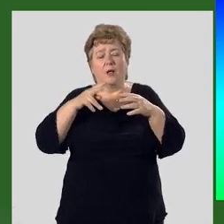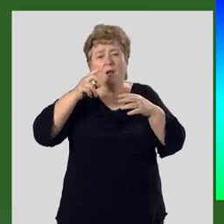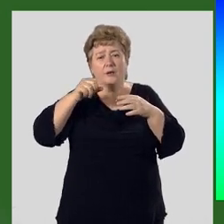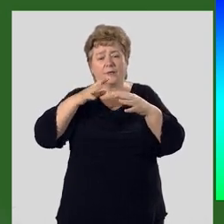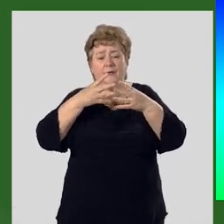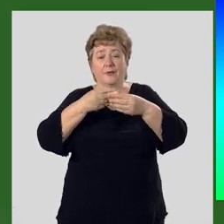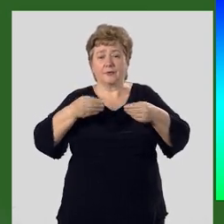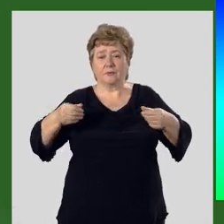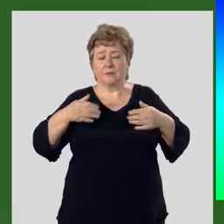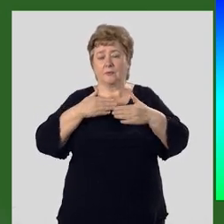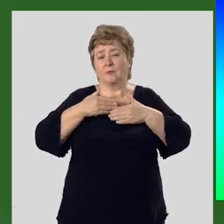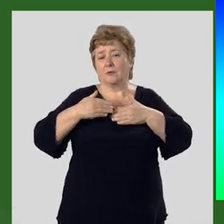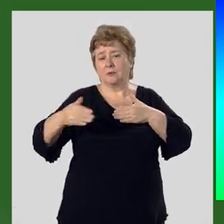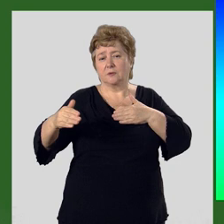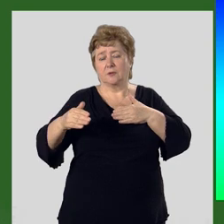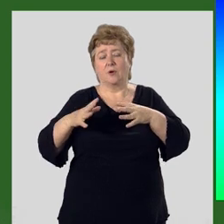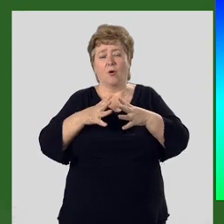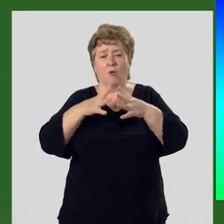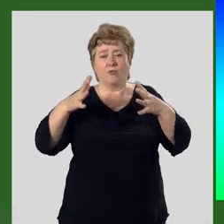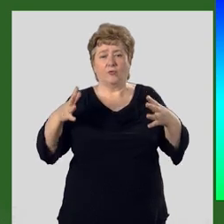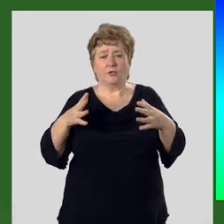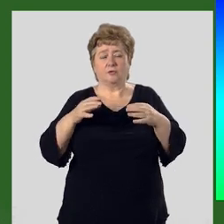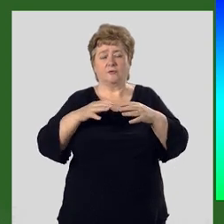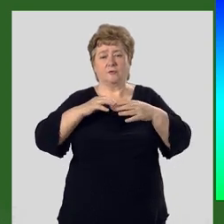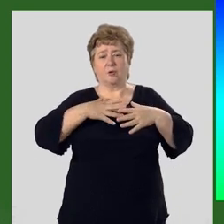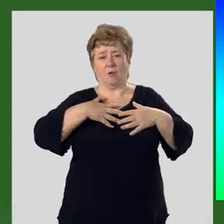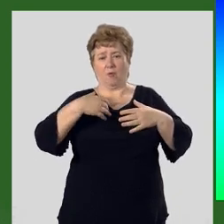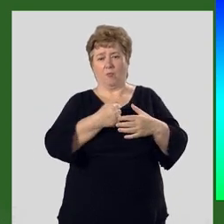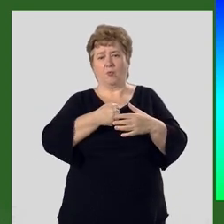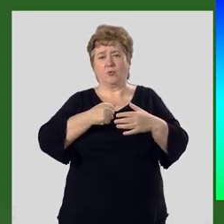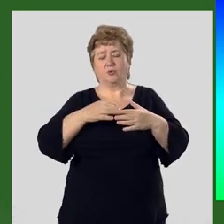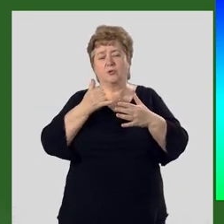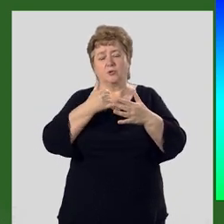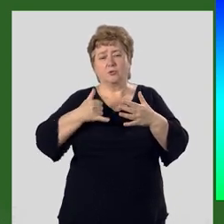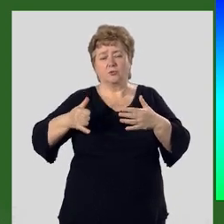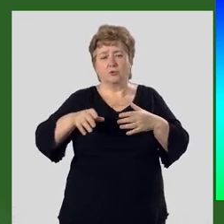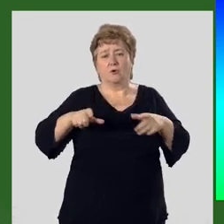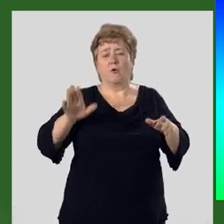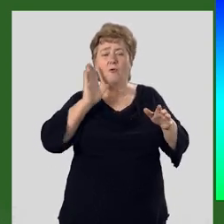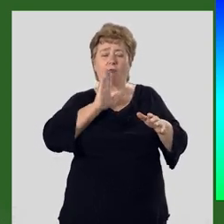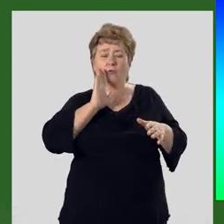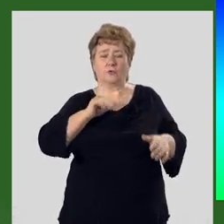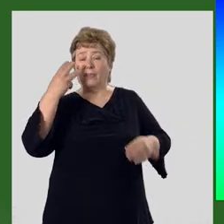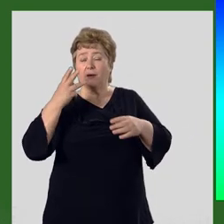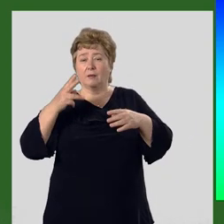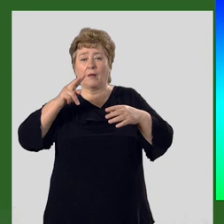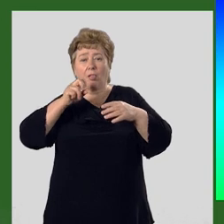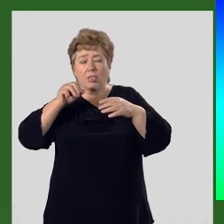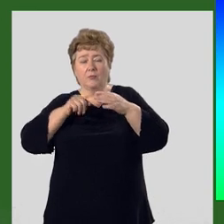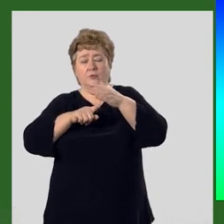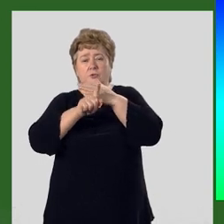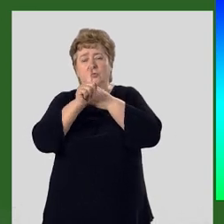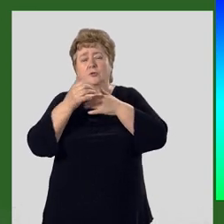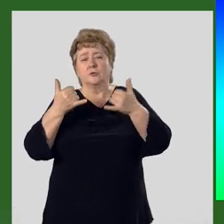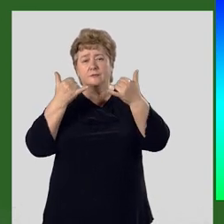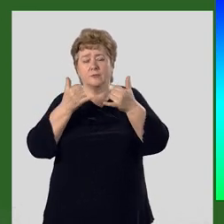растаев отступают, увеличивается мощь текущих вод. Третье оледенение началось